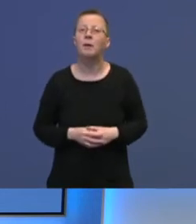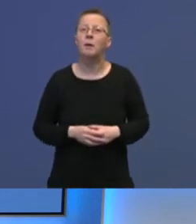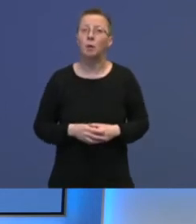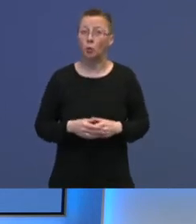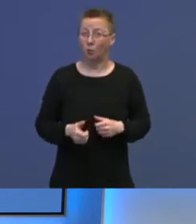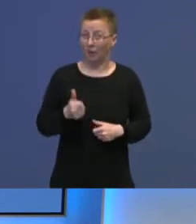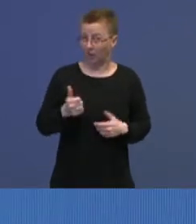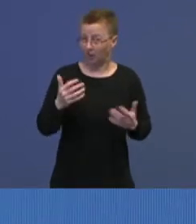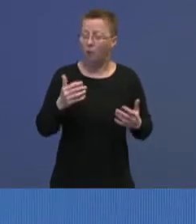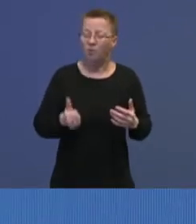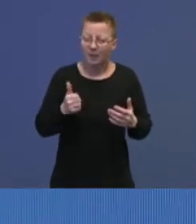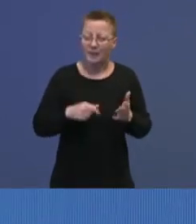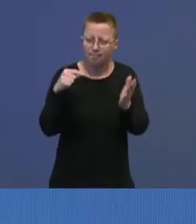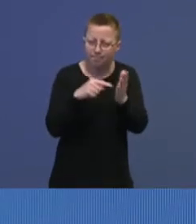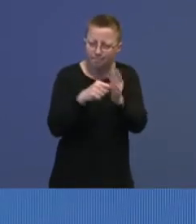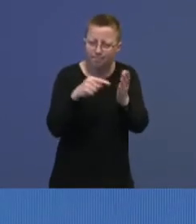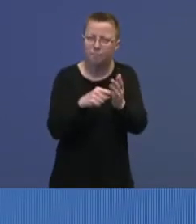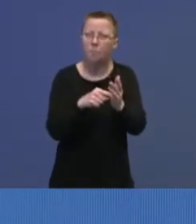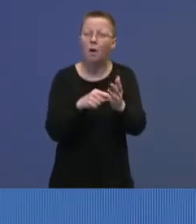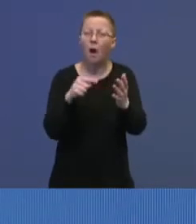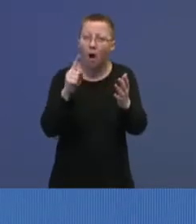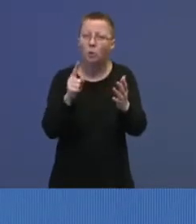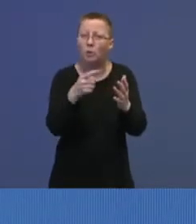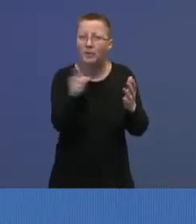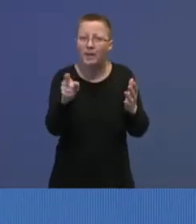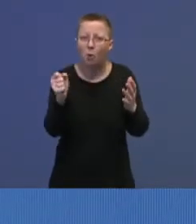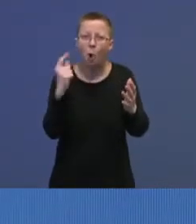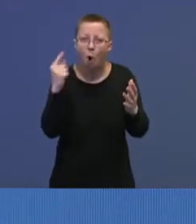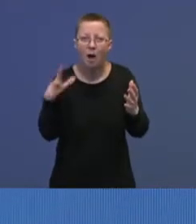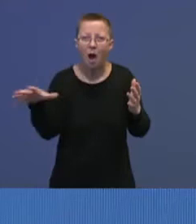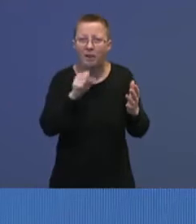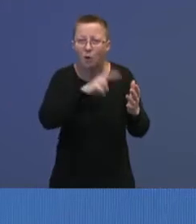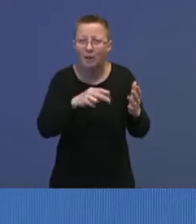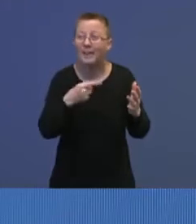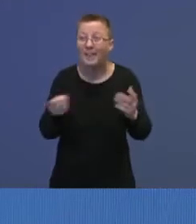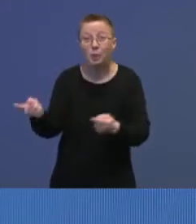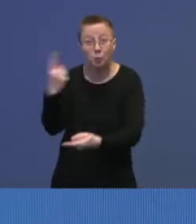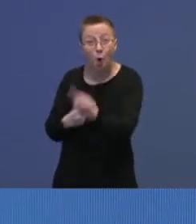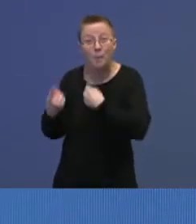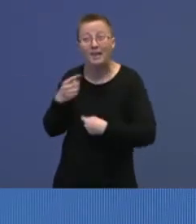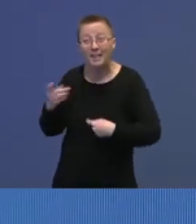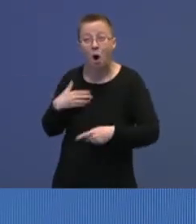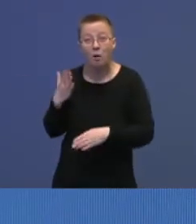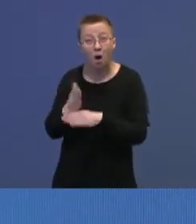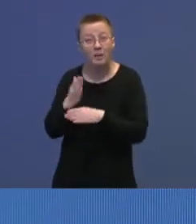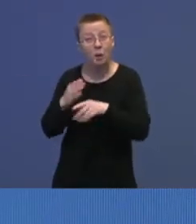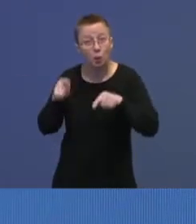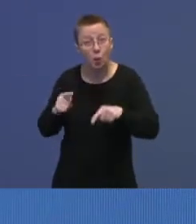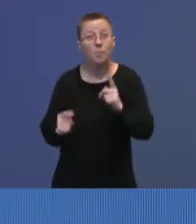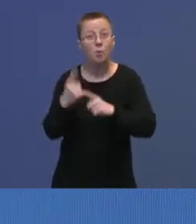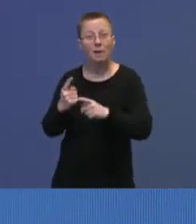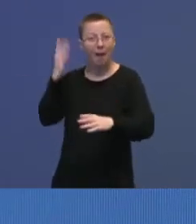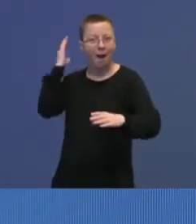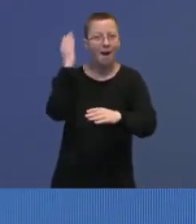Så det er viktig å understreke dette, så alle har hørt det i Norge. De som kommer har allerede i dag muligheten til å gå